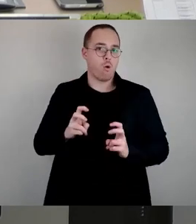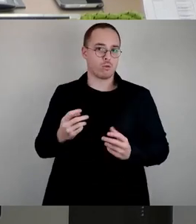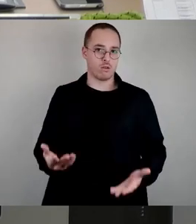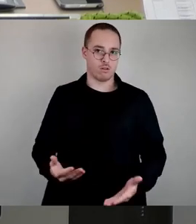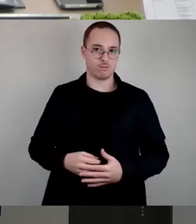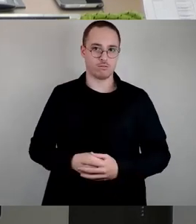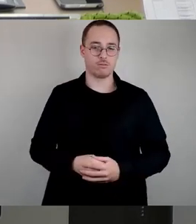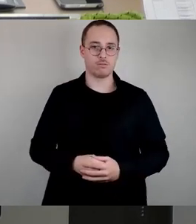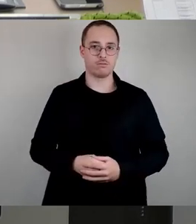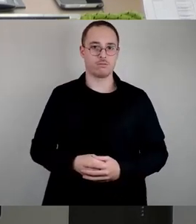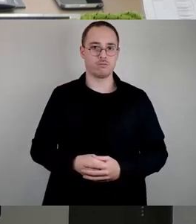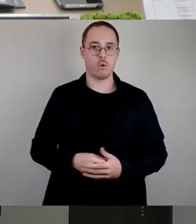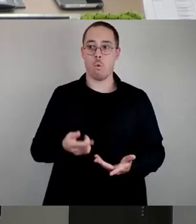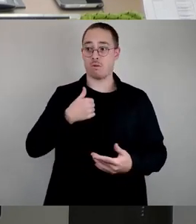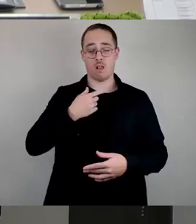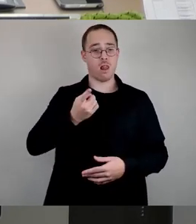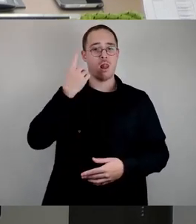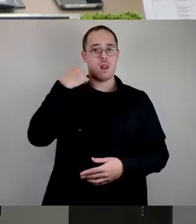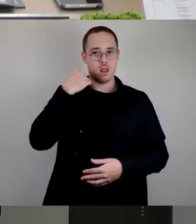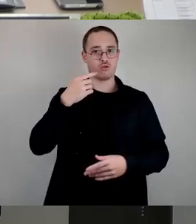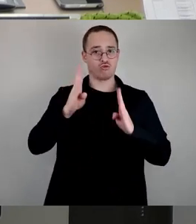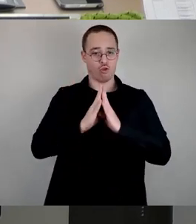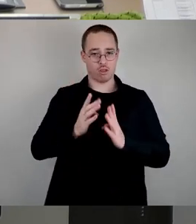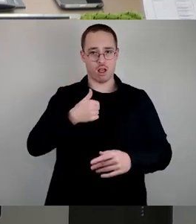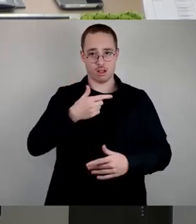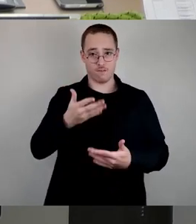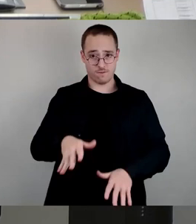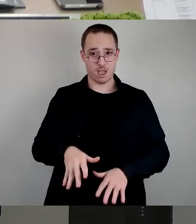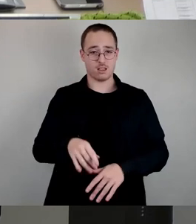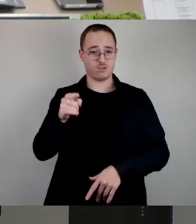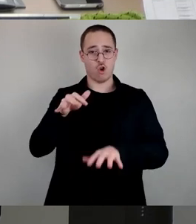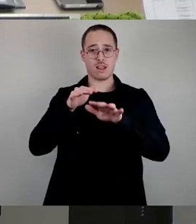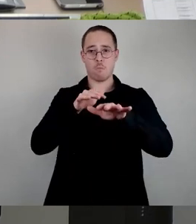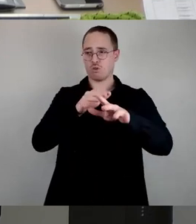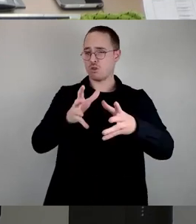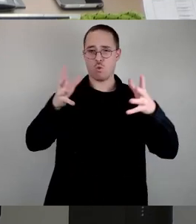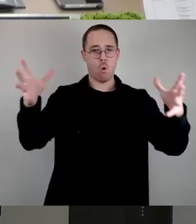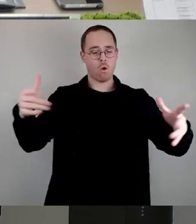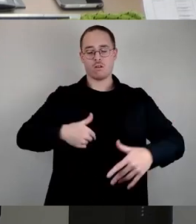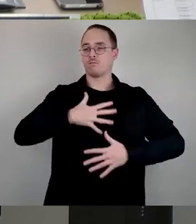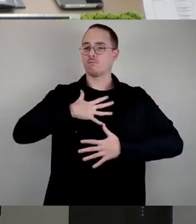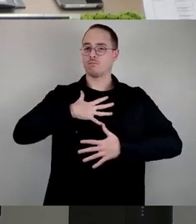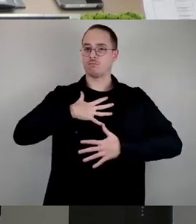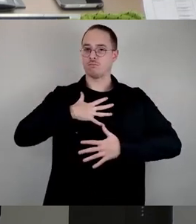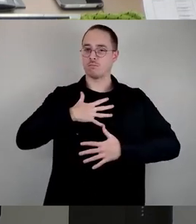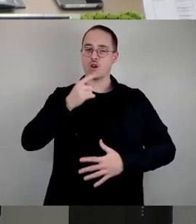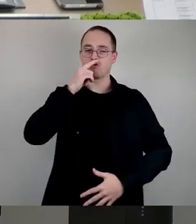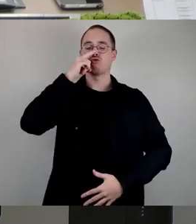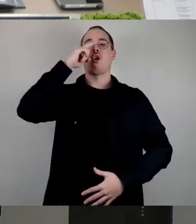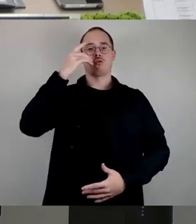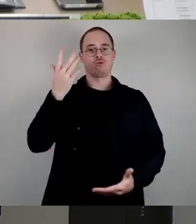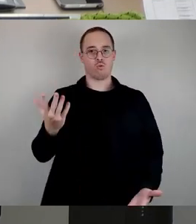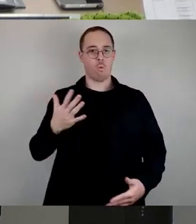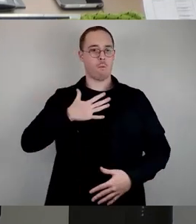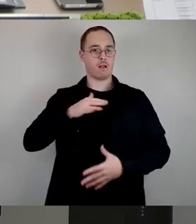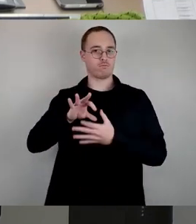von letztem Sonntag in der großen Demonstration empfinde ich noch mehr Stolz vor meiner Zugehörigkeit